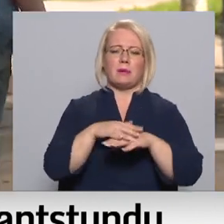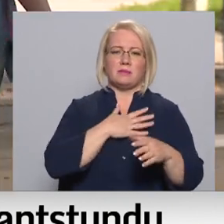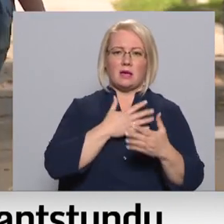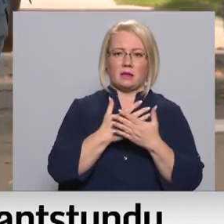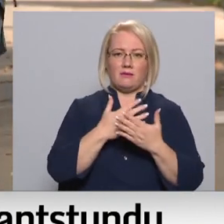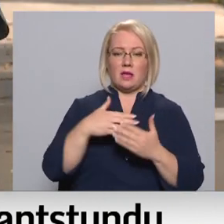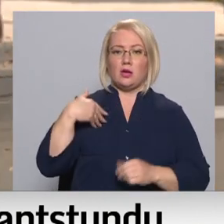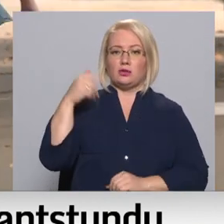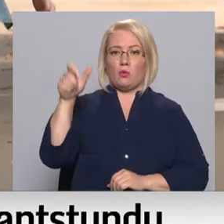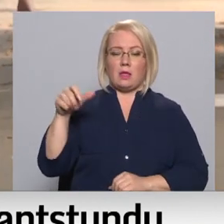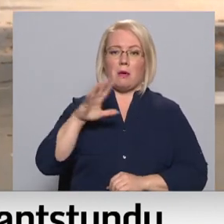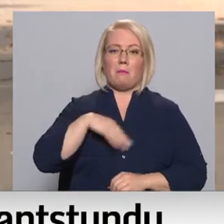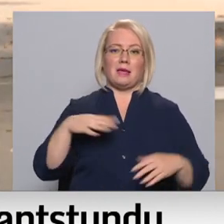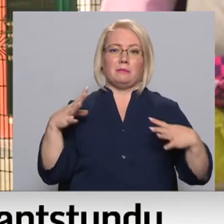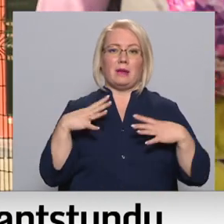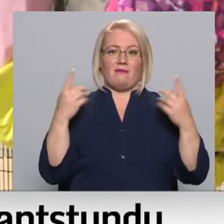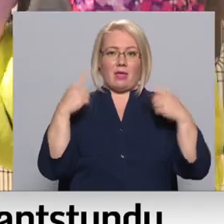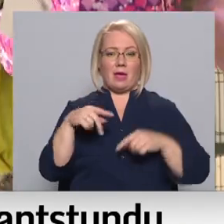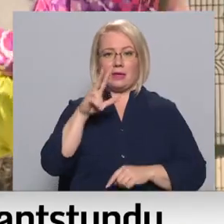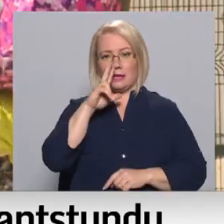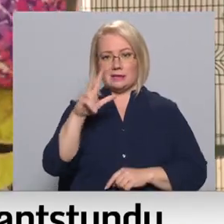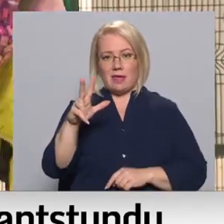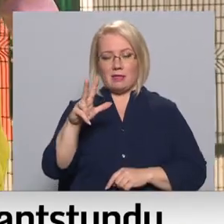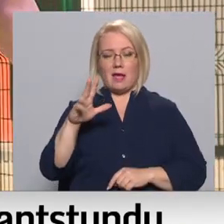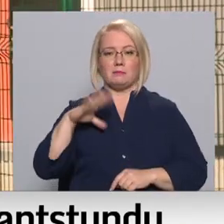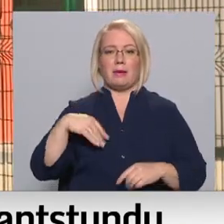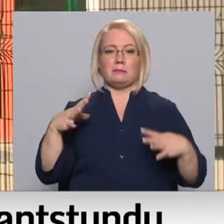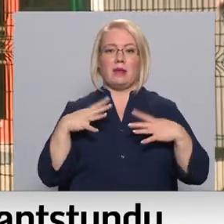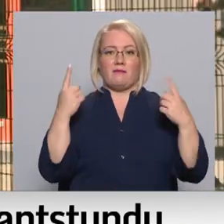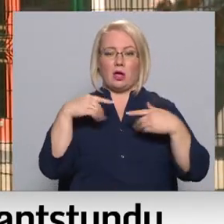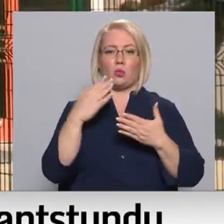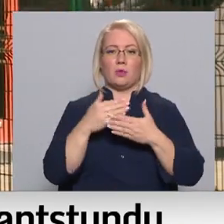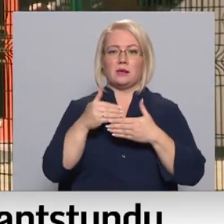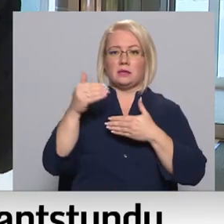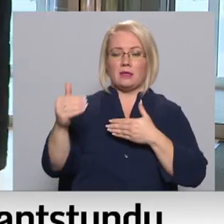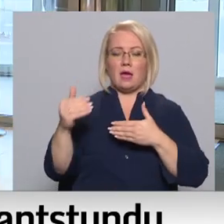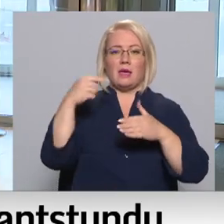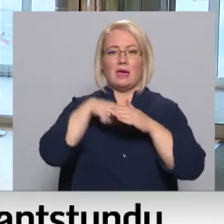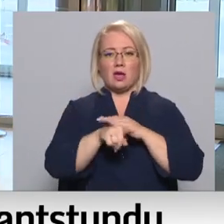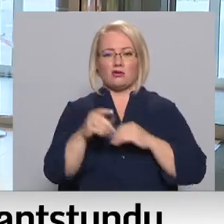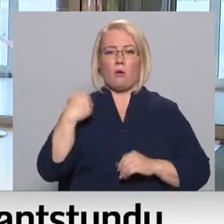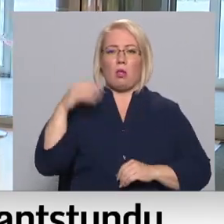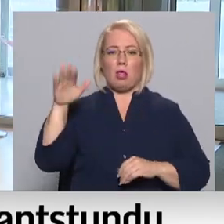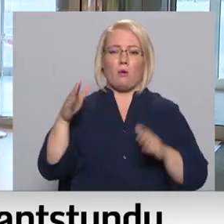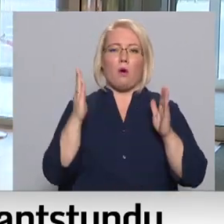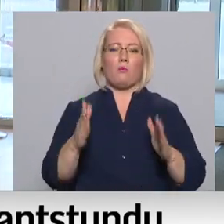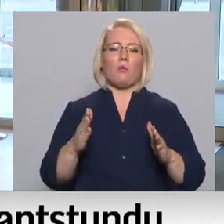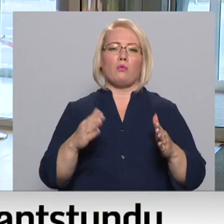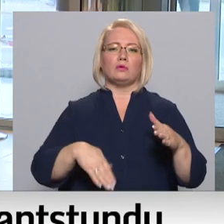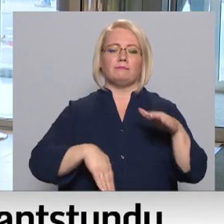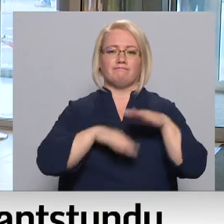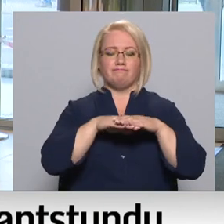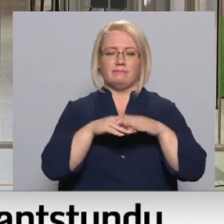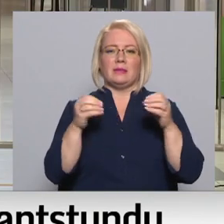Skolēniem pēc brīvlaika nākamās trīs nedēļas mācības notiks tikai attālināti. Iekštelpās un artelpās tiek rosinātas noteikti, ka pulcējs